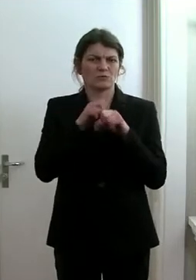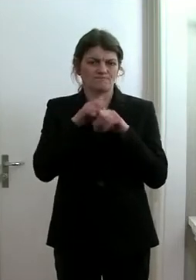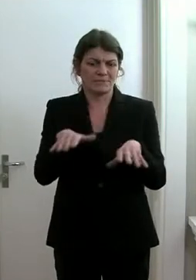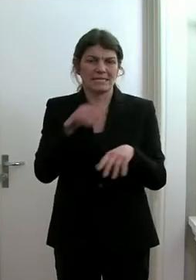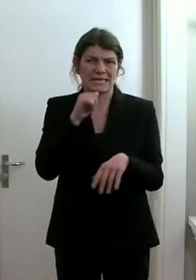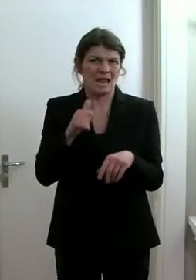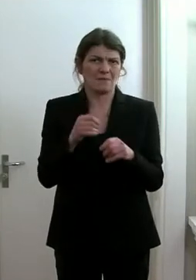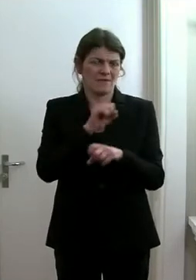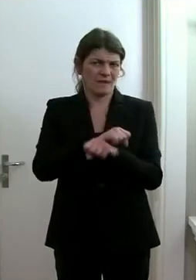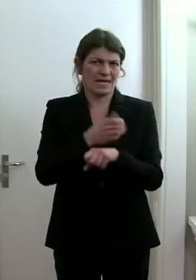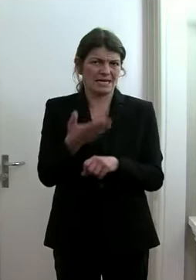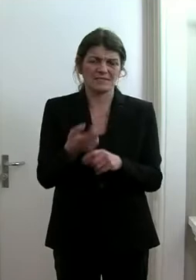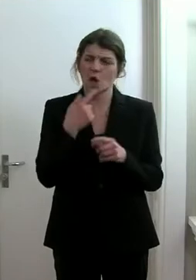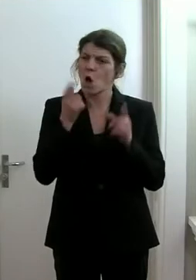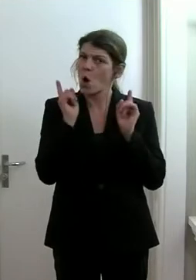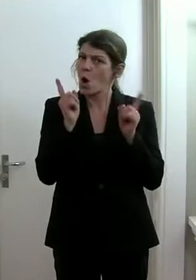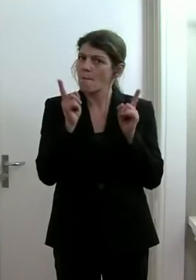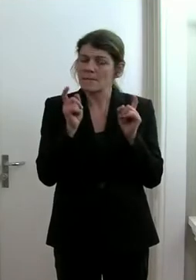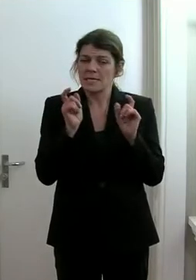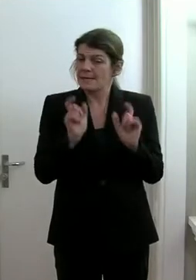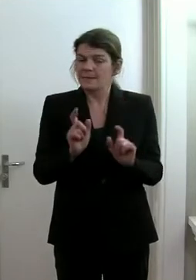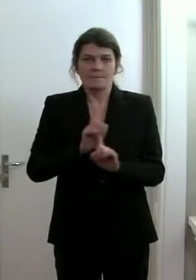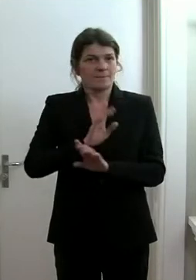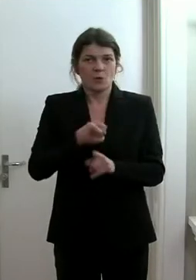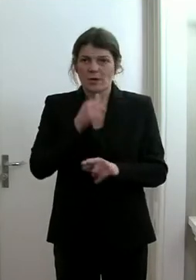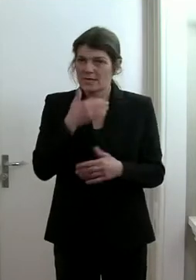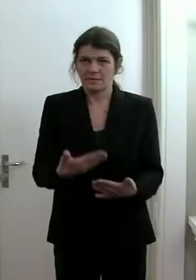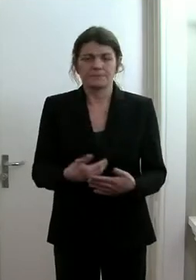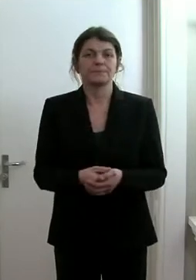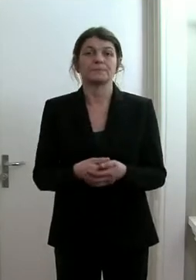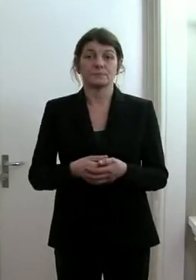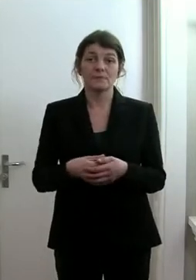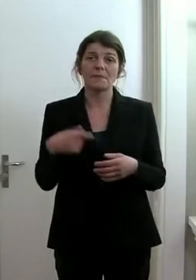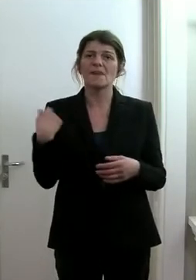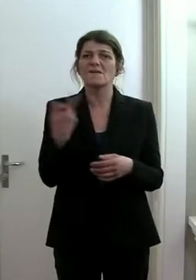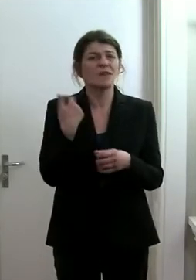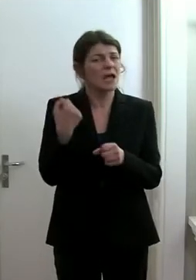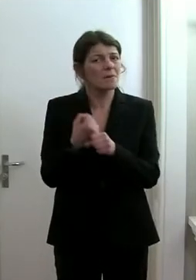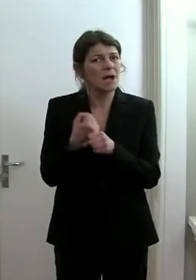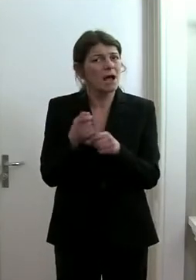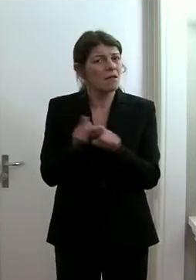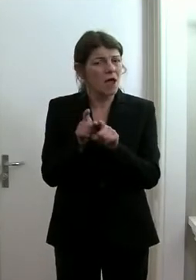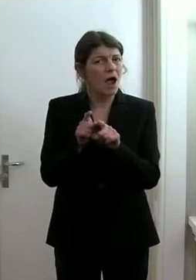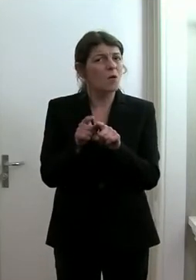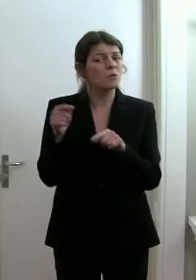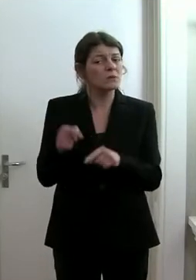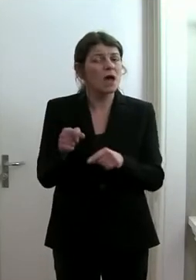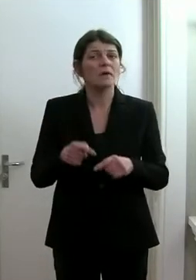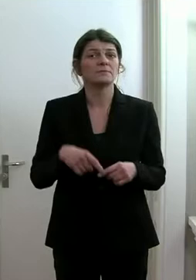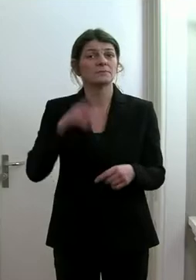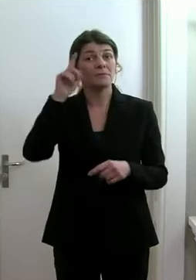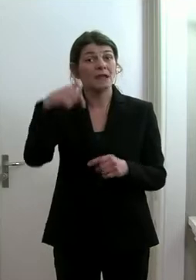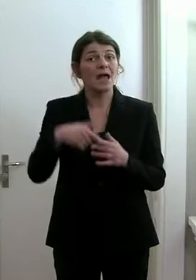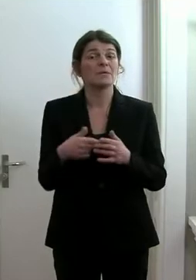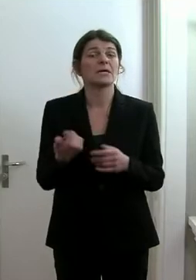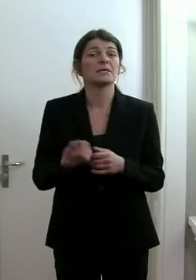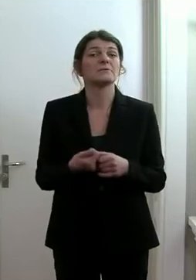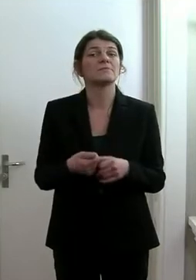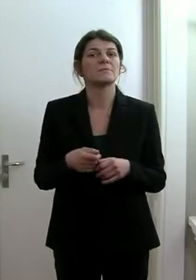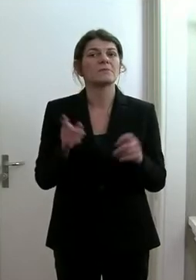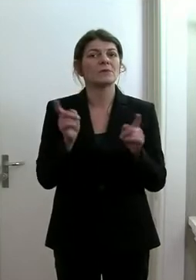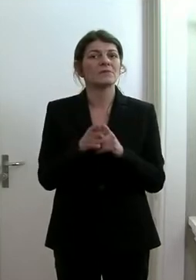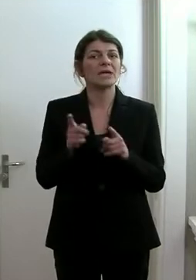Landesgefängnis unbedingt abzuwenden. Das tun wir auch hier, um einen Ausfall bei dem